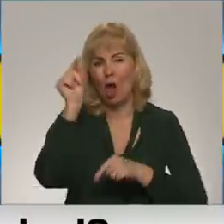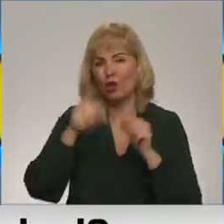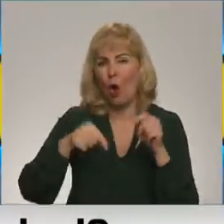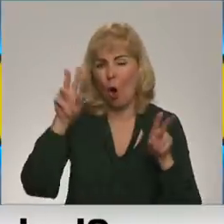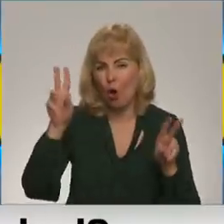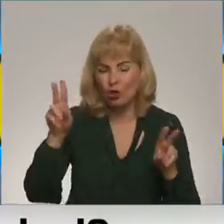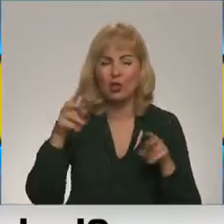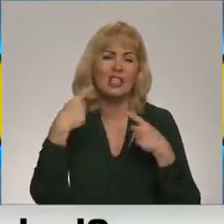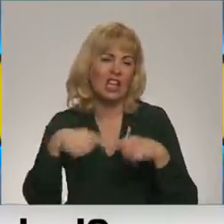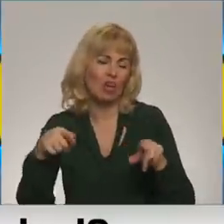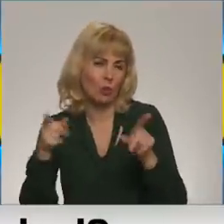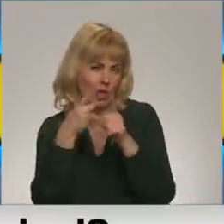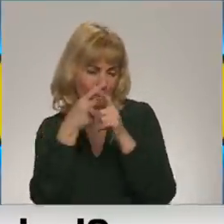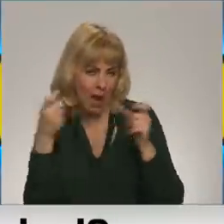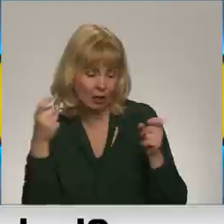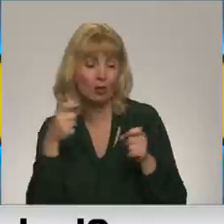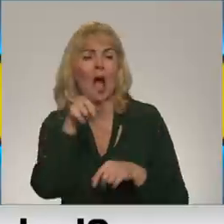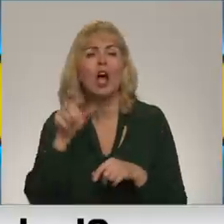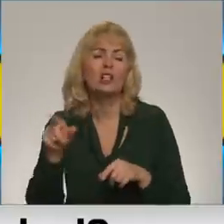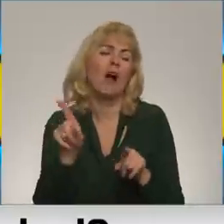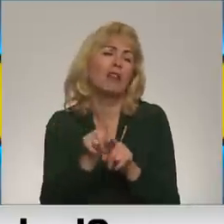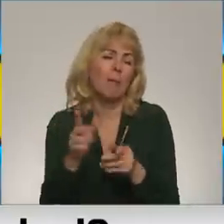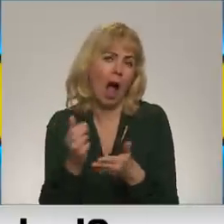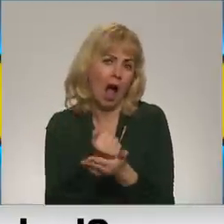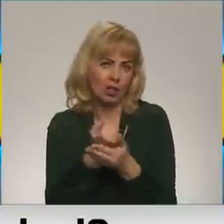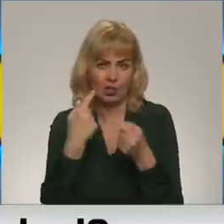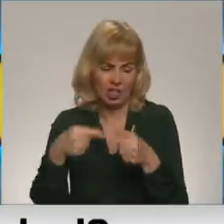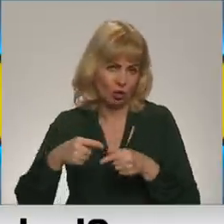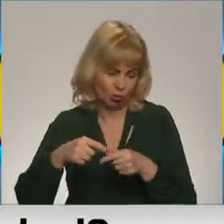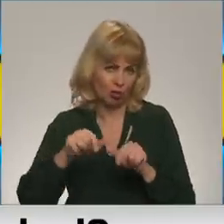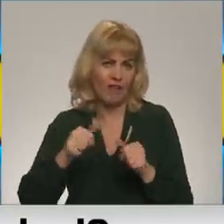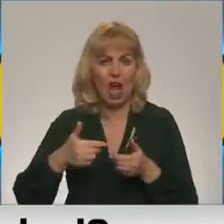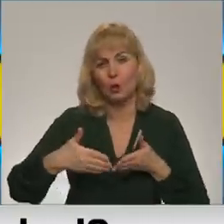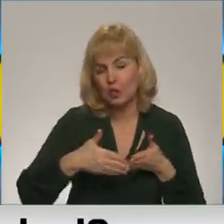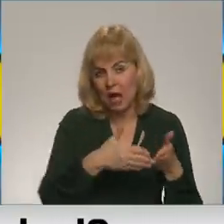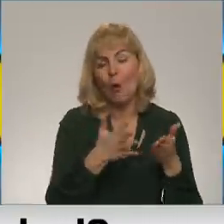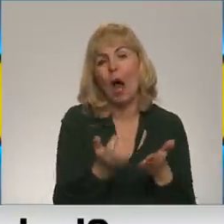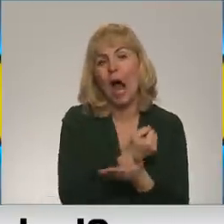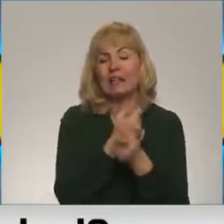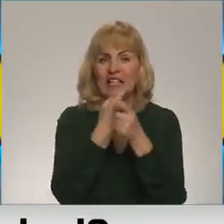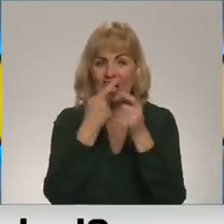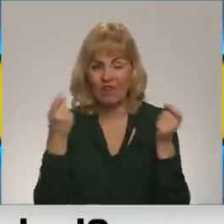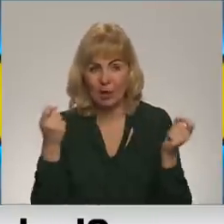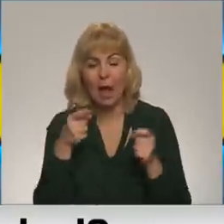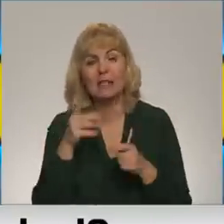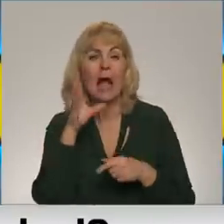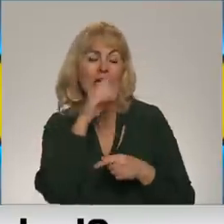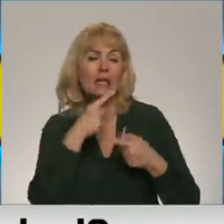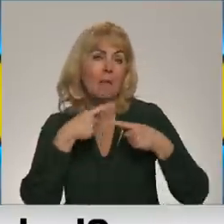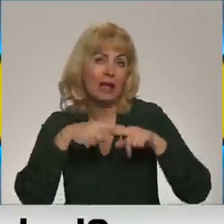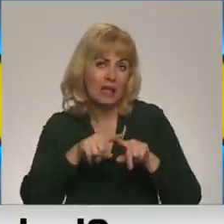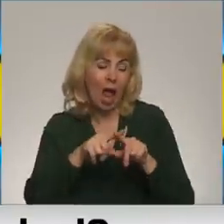medijus internetu piekļuvīt, tad šie cilvēki atradīs veidus, kā dabūt informāciju neatkarīgiem mūsdienās. Tās iespējas tehnoloģiski